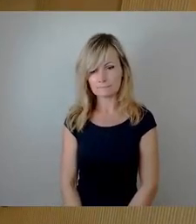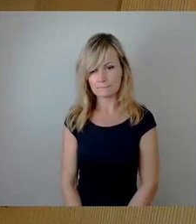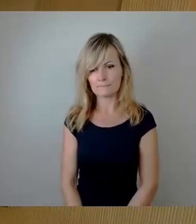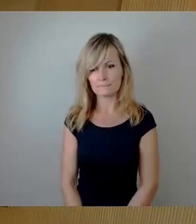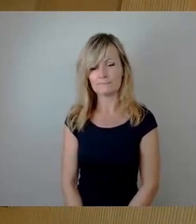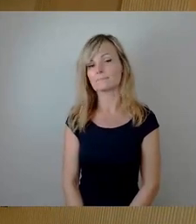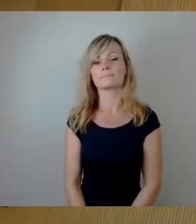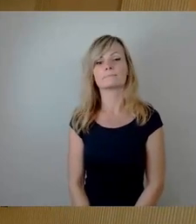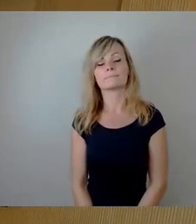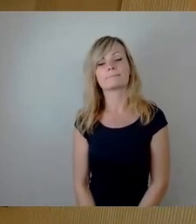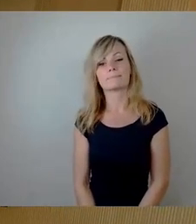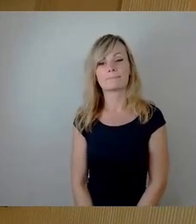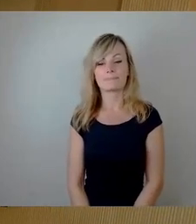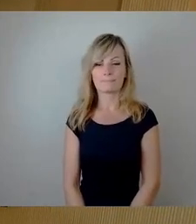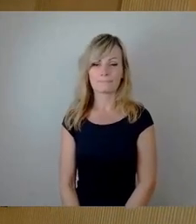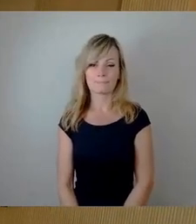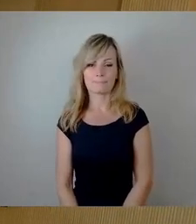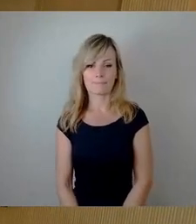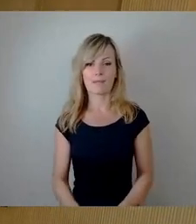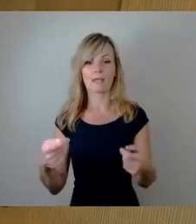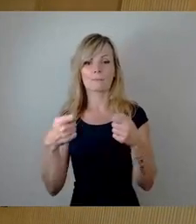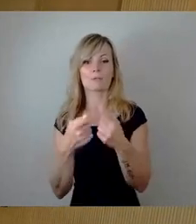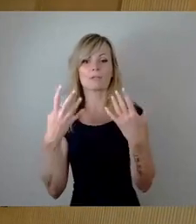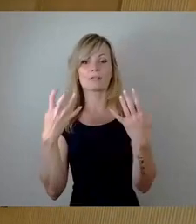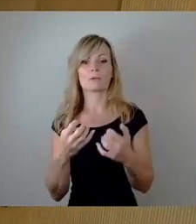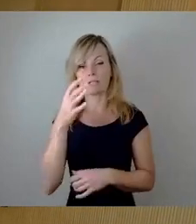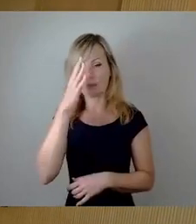So, als nächstes, Bündnis 90 Grün, Frau Schanetzki.